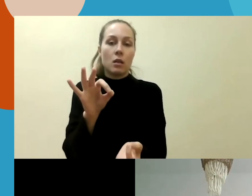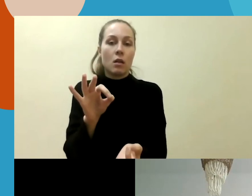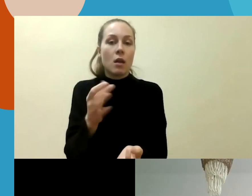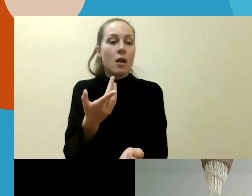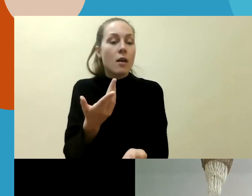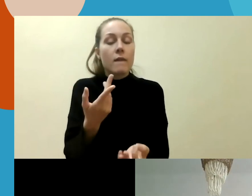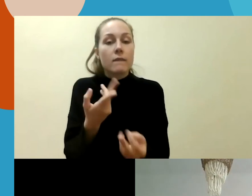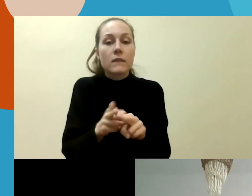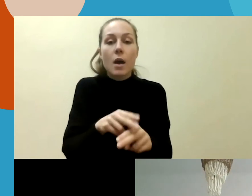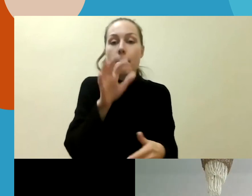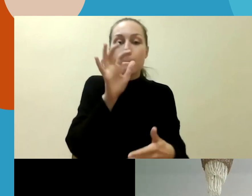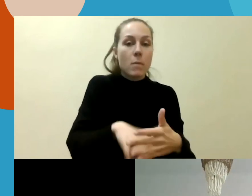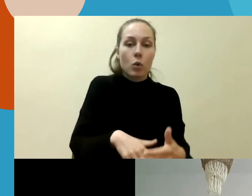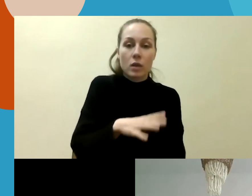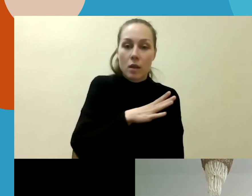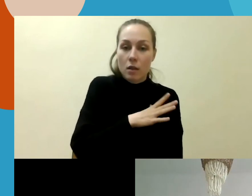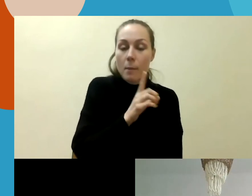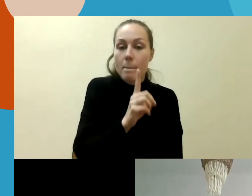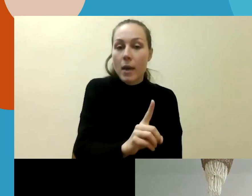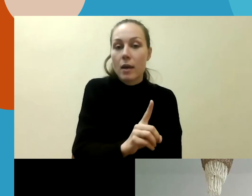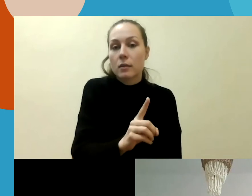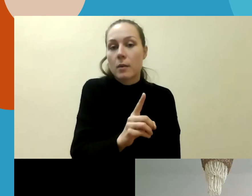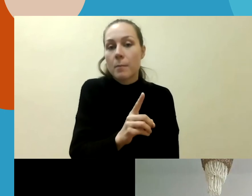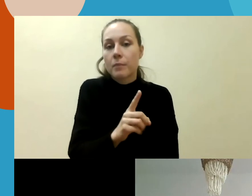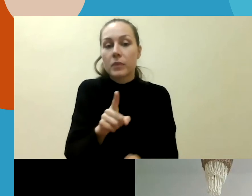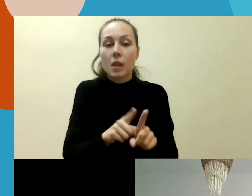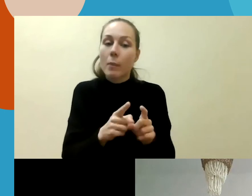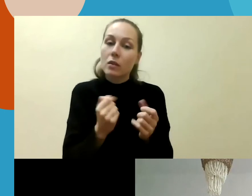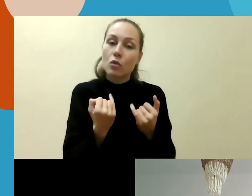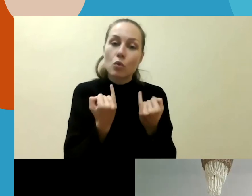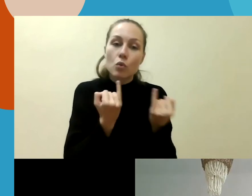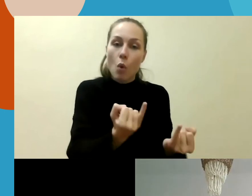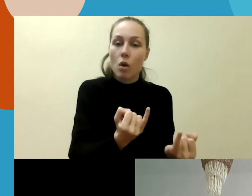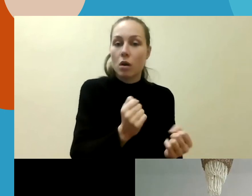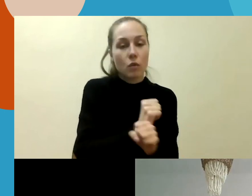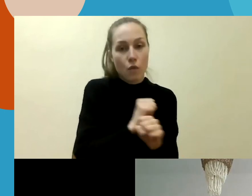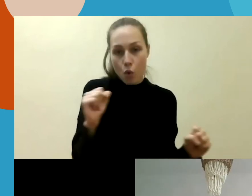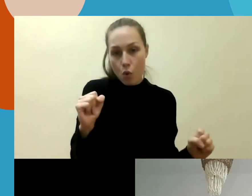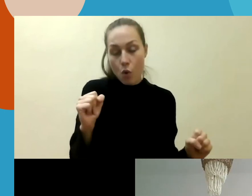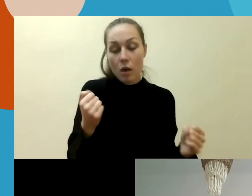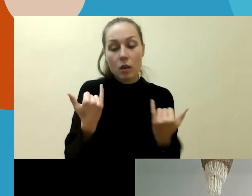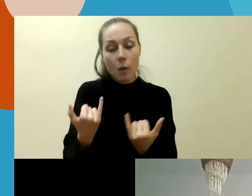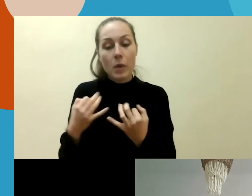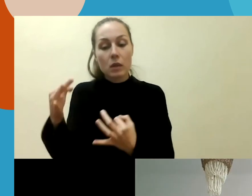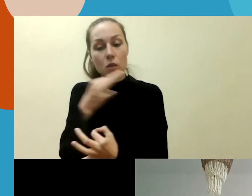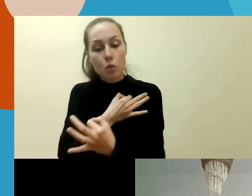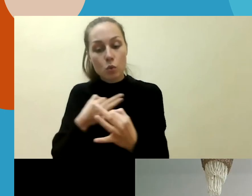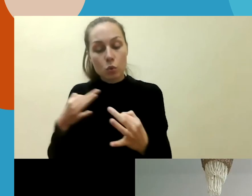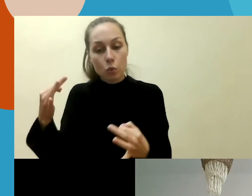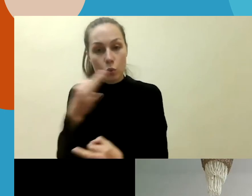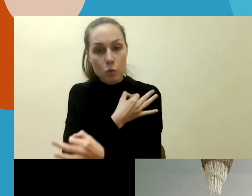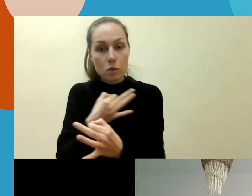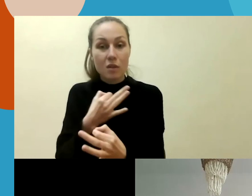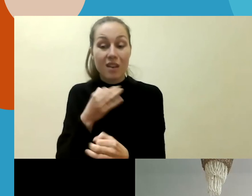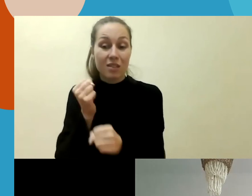juos nubausti, bet kitą vertus mes turbūt ir negalime jų toleruoti. Tai dabar šiuo metu diskusijas šitoje darbo